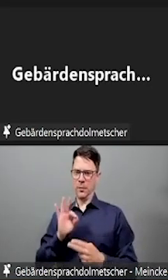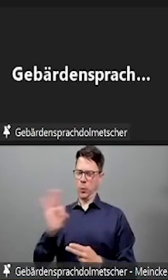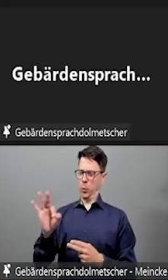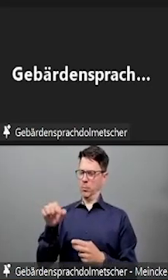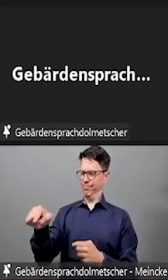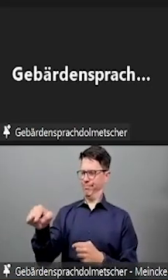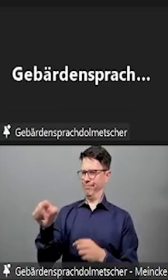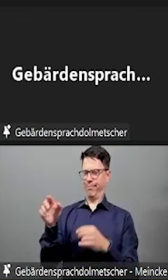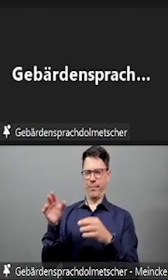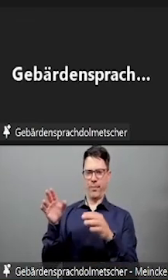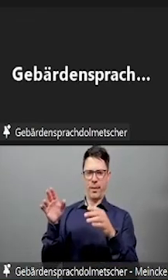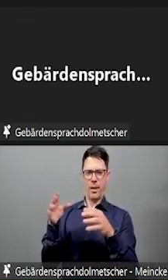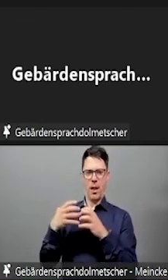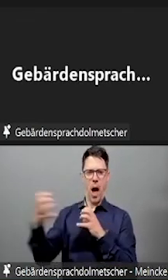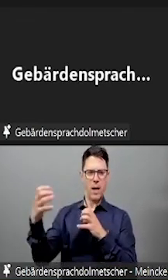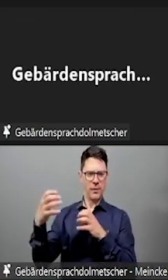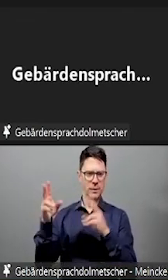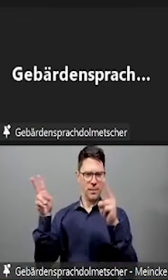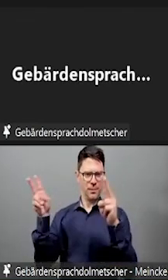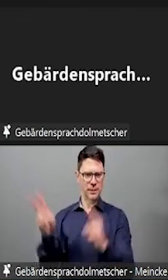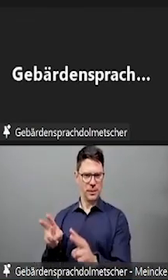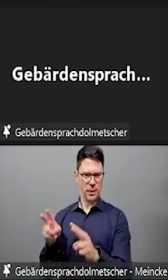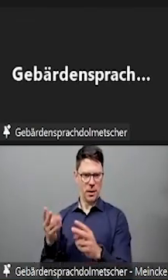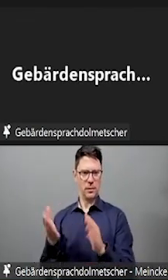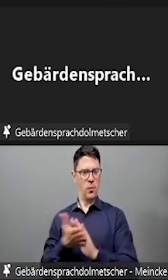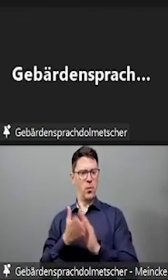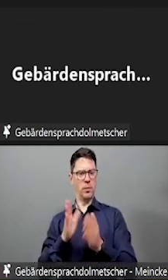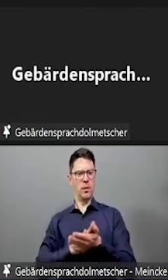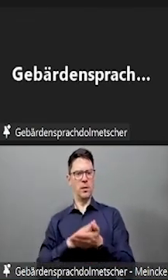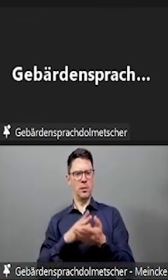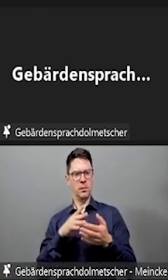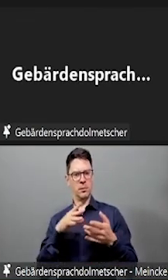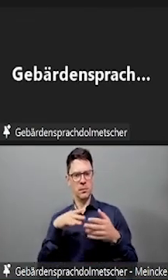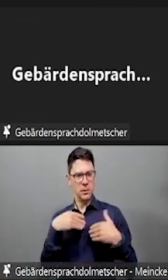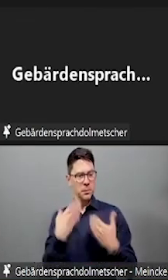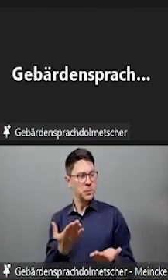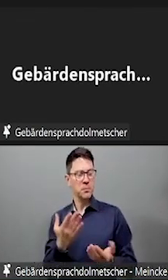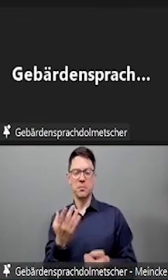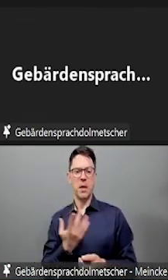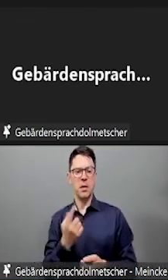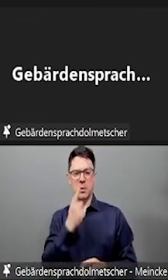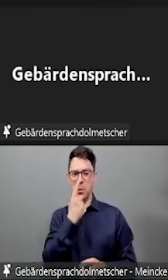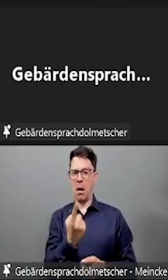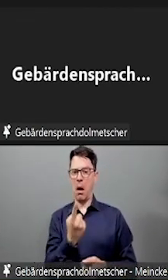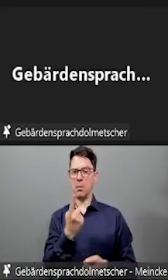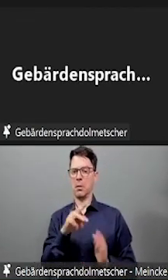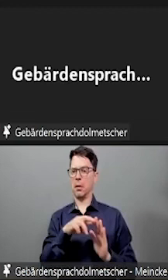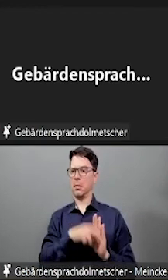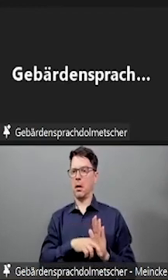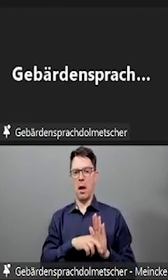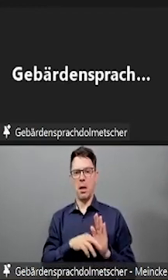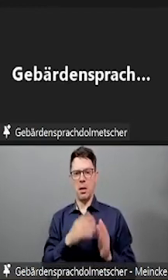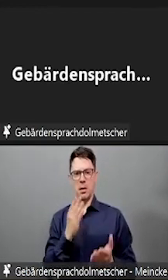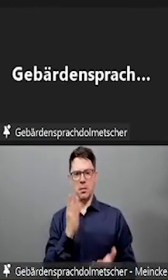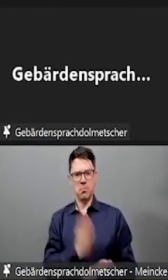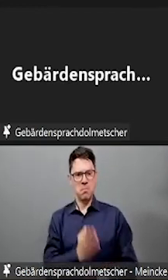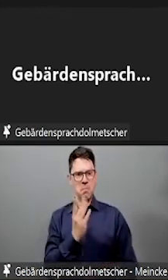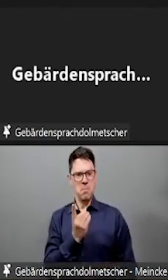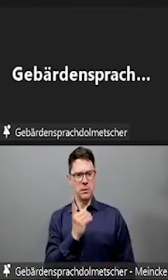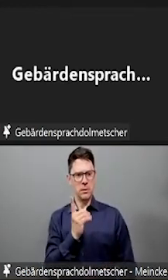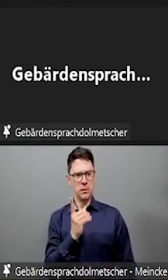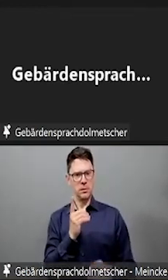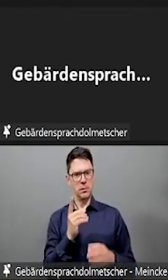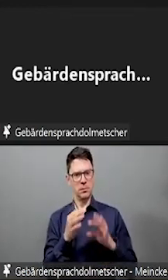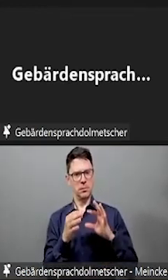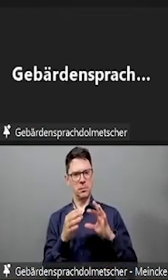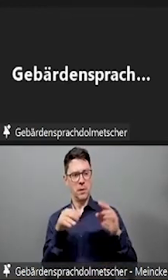oder eine Prüfungsordnung enthält möglicherweise mal keine Regelung, gibt es auch eine allgemeine Anspruchsgrundlage, auf die